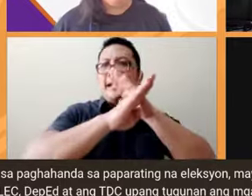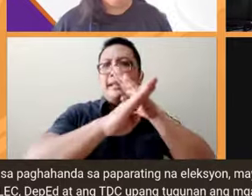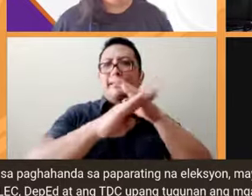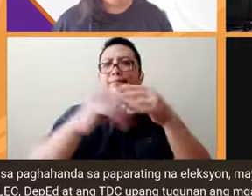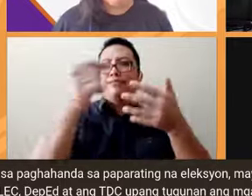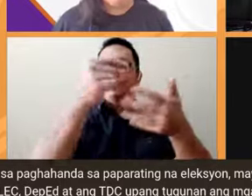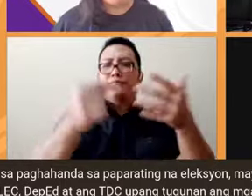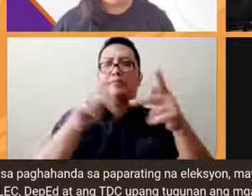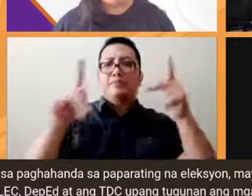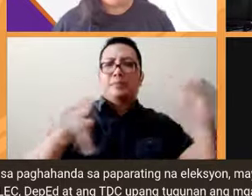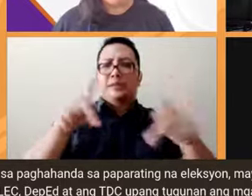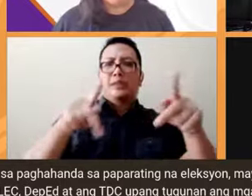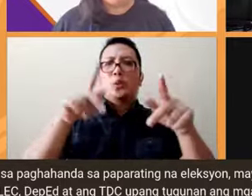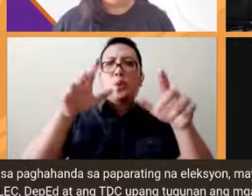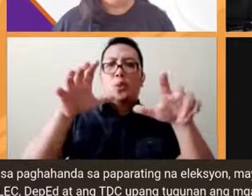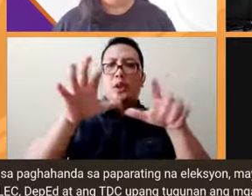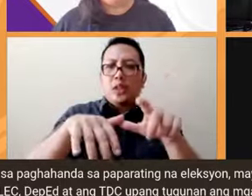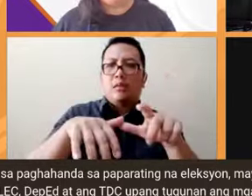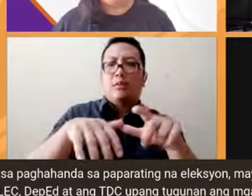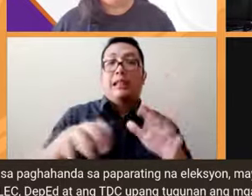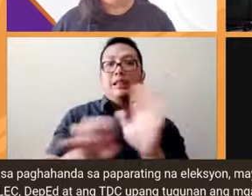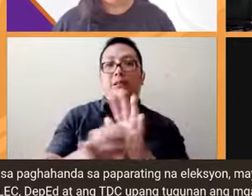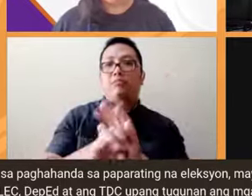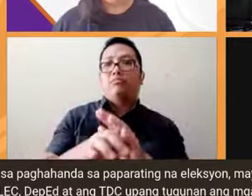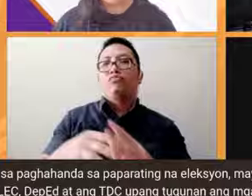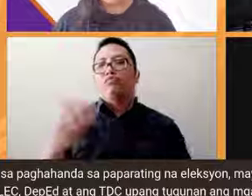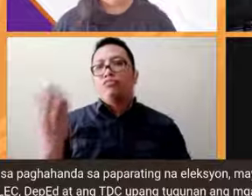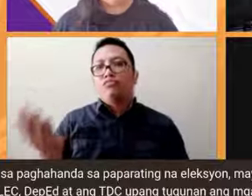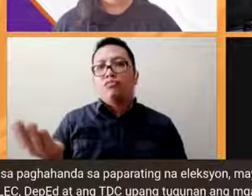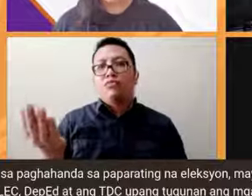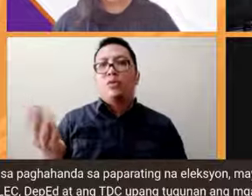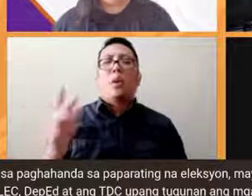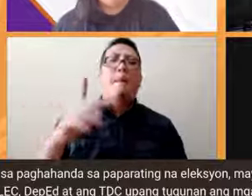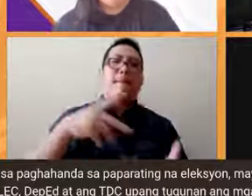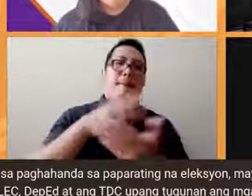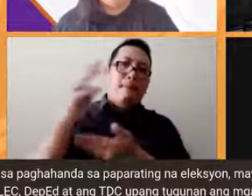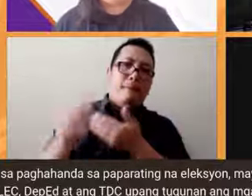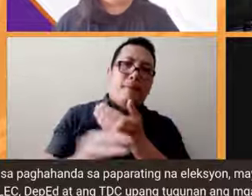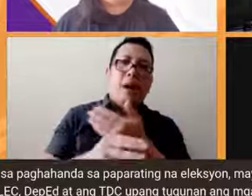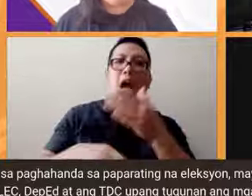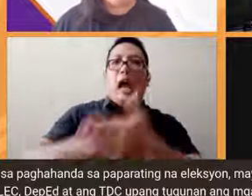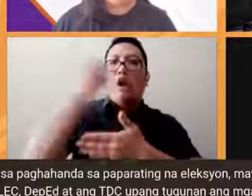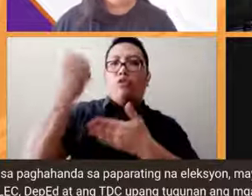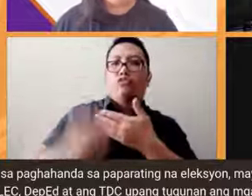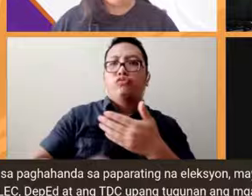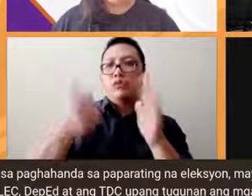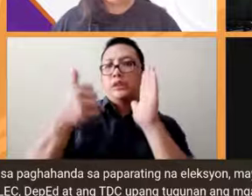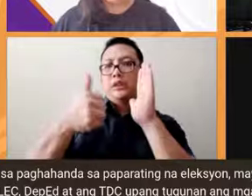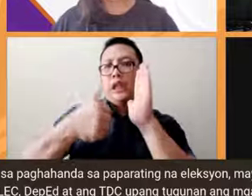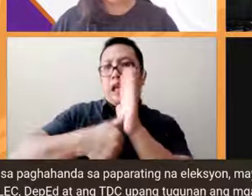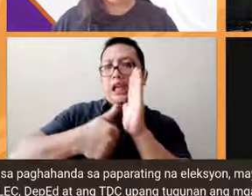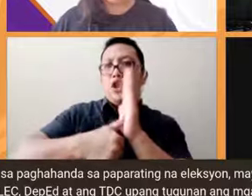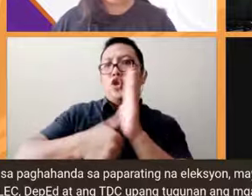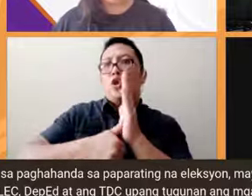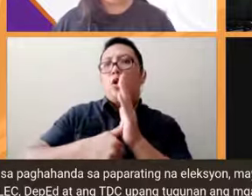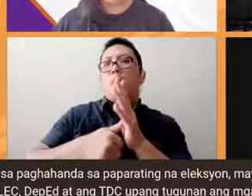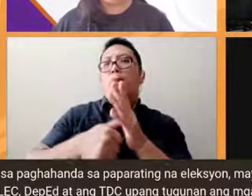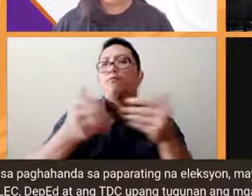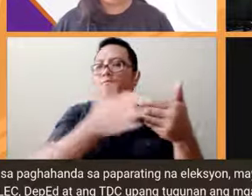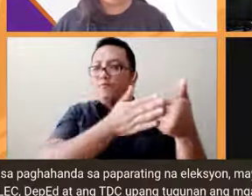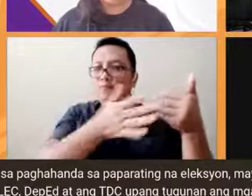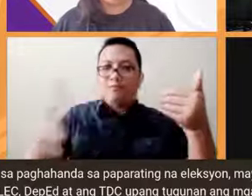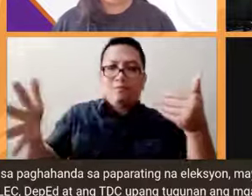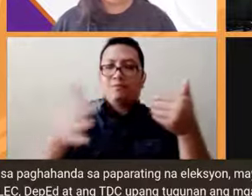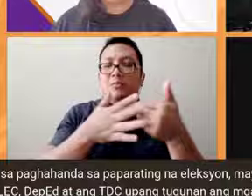parang halimbawa po Sir Benjo Doc Mau yung mga programa outside the election period kasi magandang example po